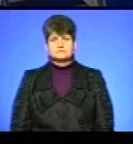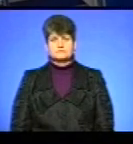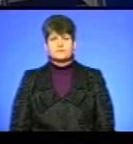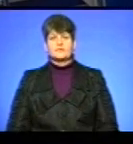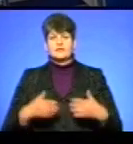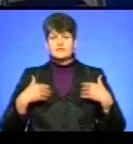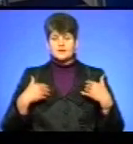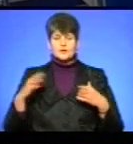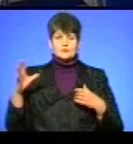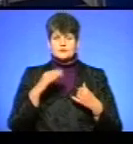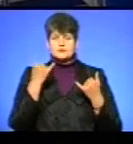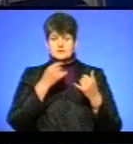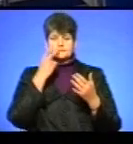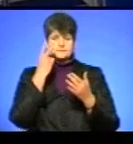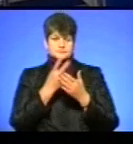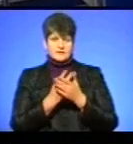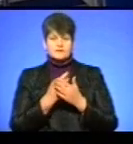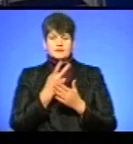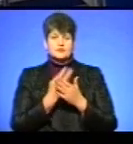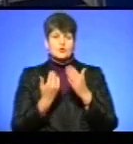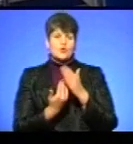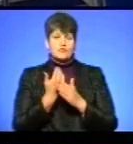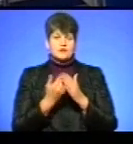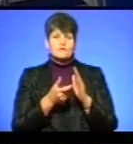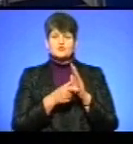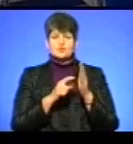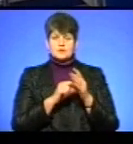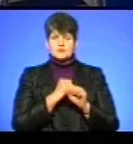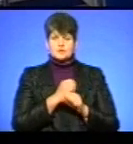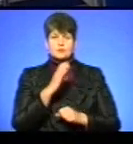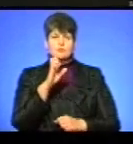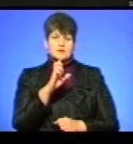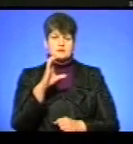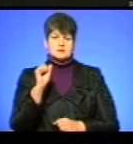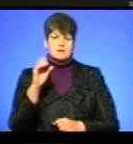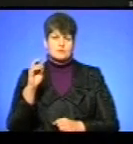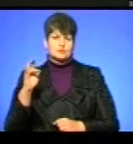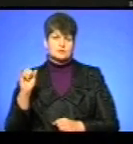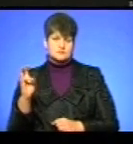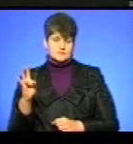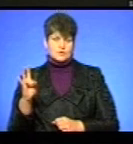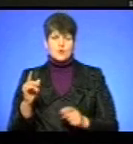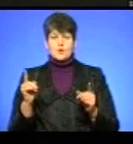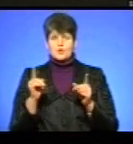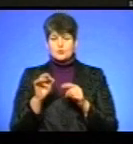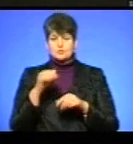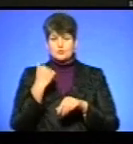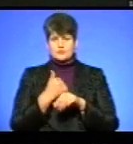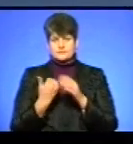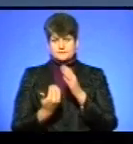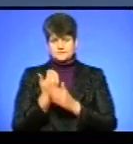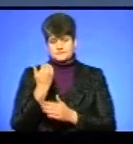Вітаю усіх, хто до нас приєднався. Ви дивитесь новини у студії Богдана Сарабун. Коротко про головні події.